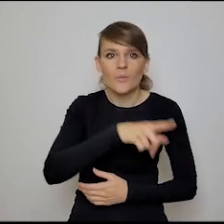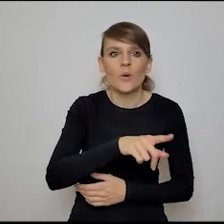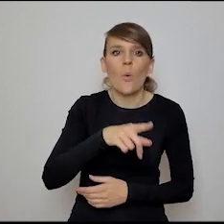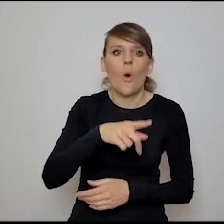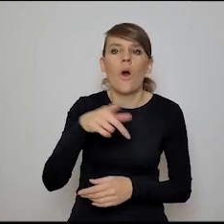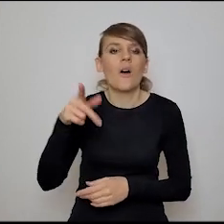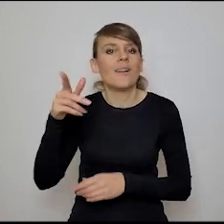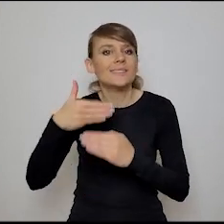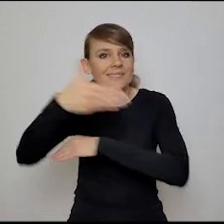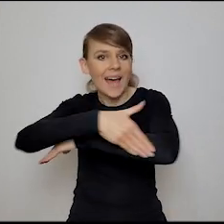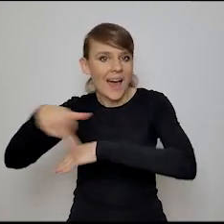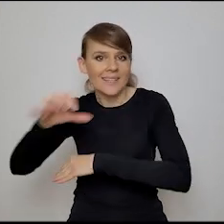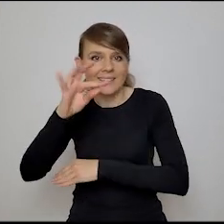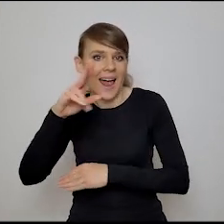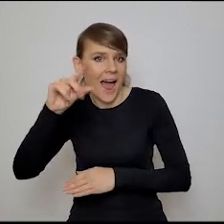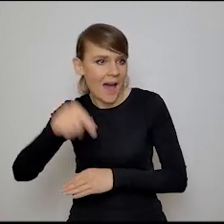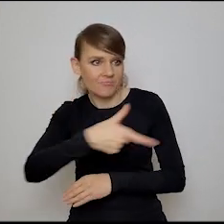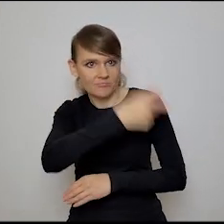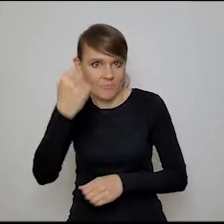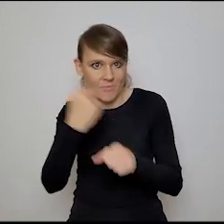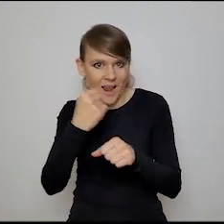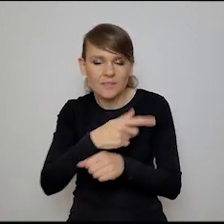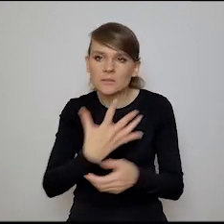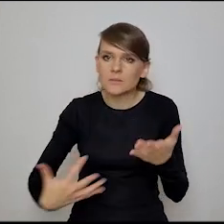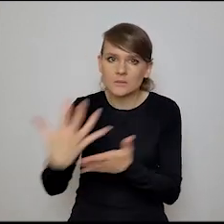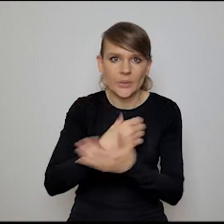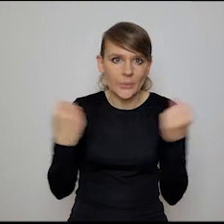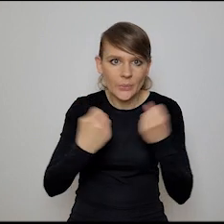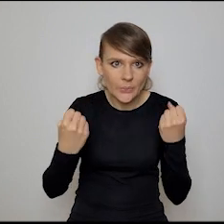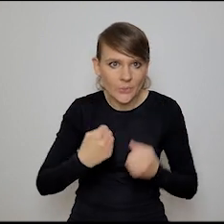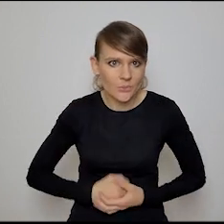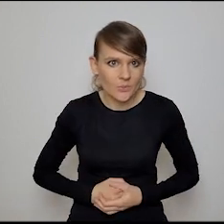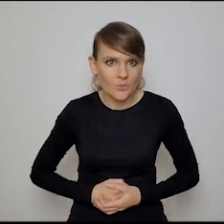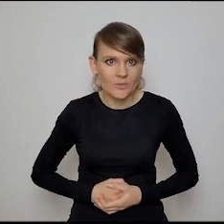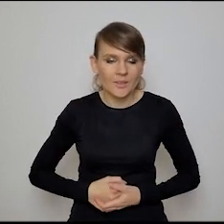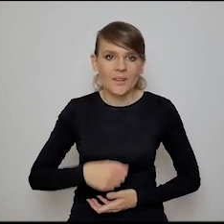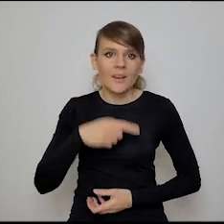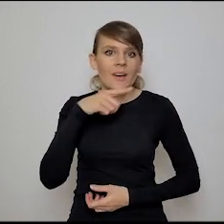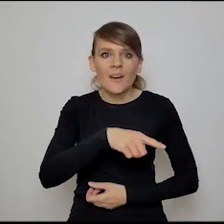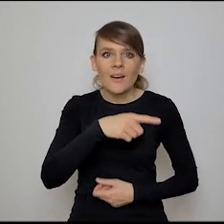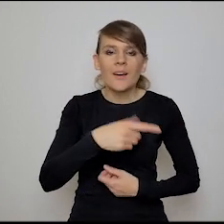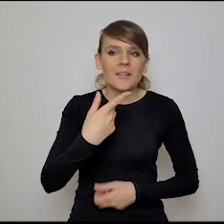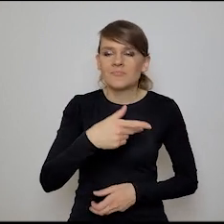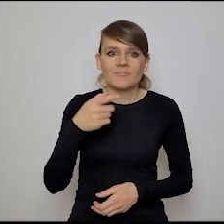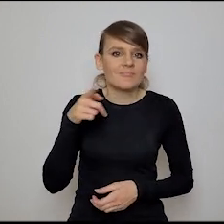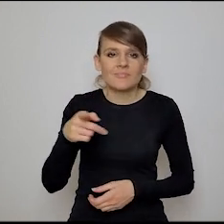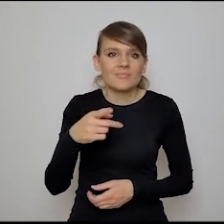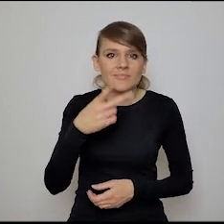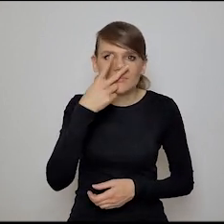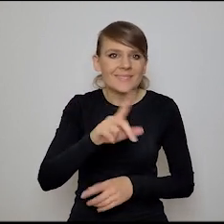spoza Polski. Zarabia oczywiście ogromne pieniądze, nawiasem mówiąc, w sola stalki, przerażony światem, bez wody,